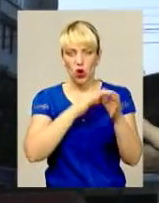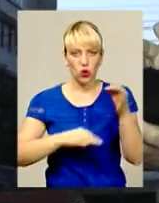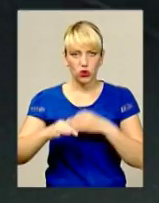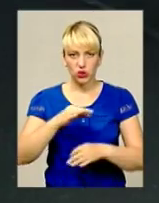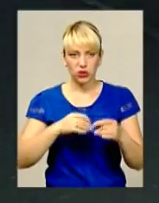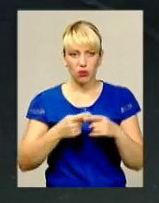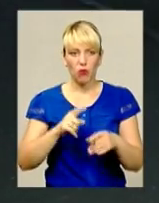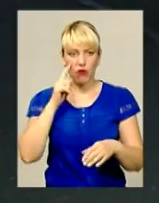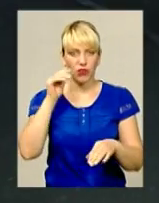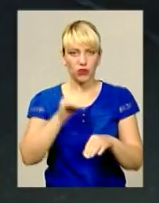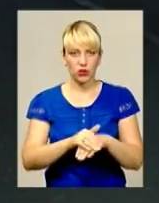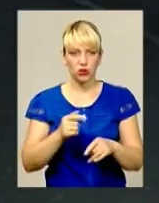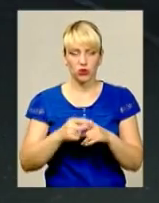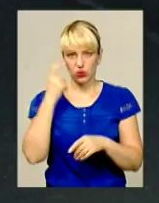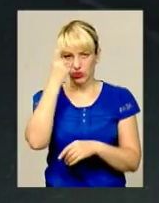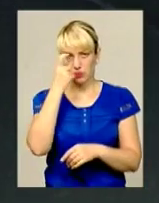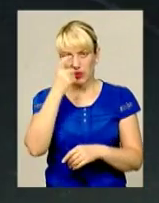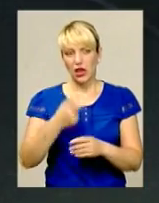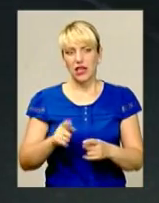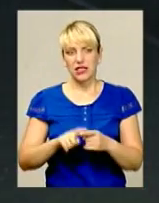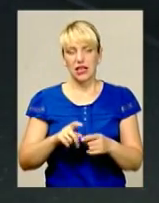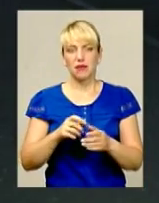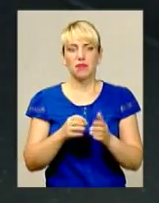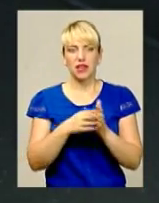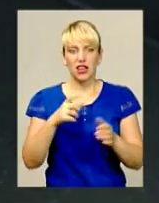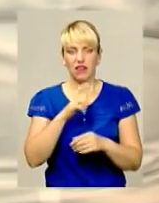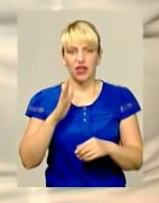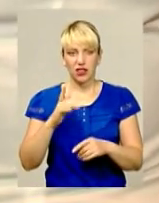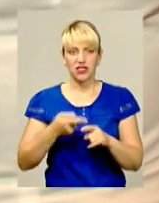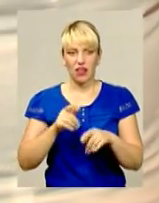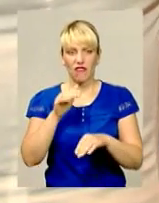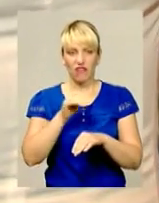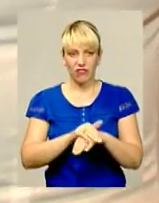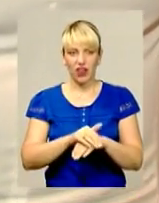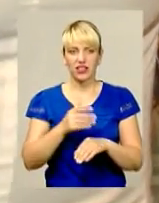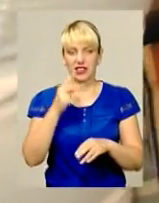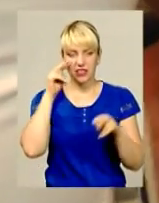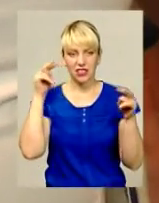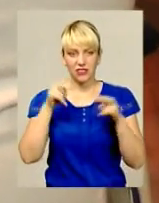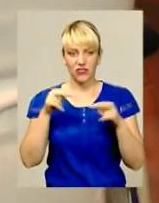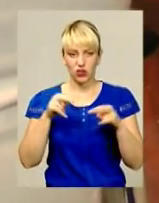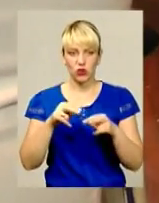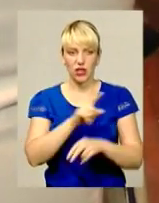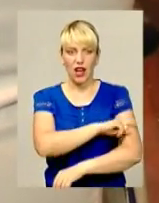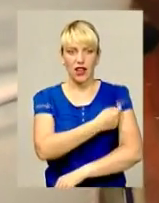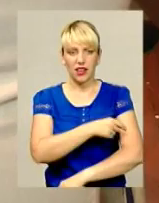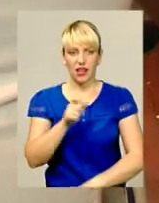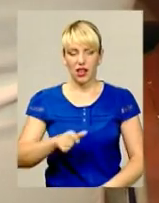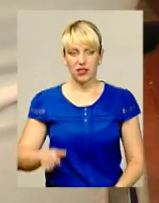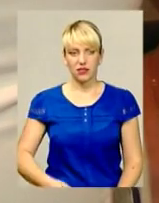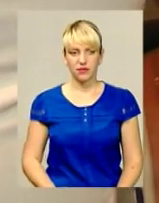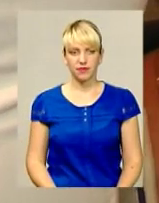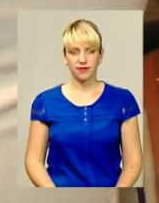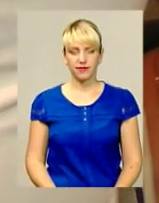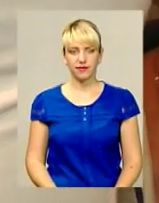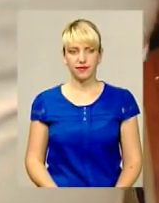алкогольного сп'яніння. А вже за 15 хвилин цей факт засвідчують лікарі. Ми спочатку з медичного працюника. Все, все.